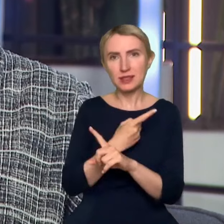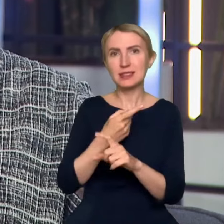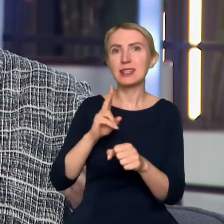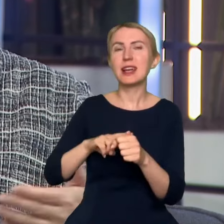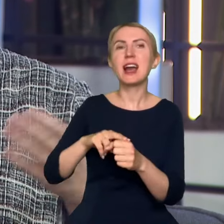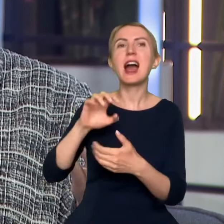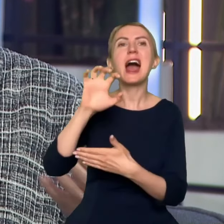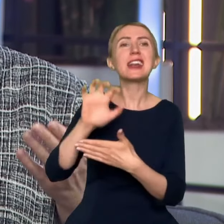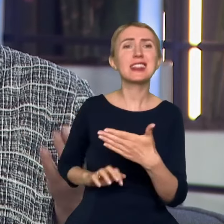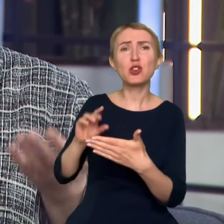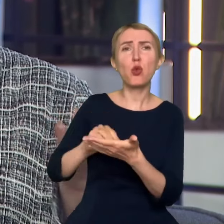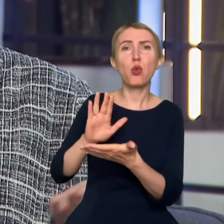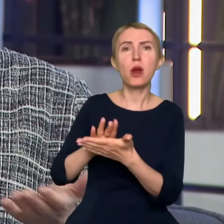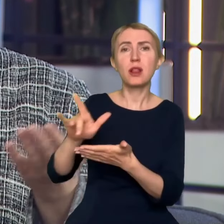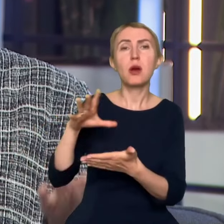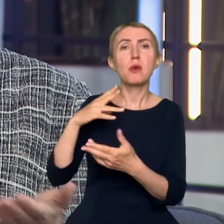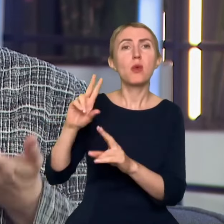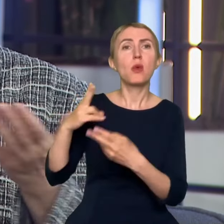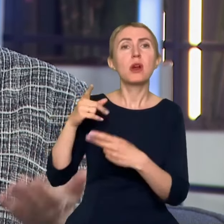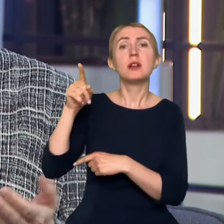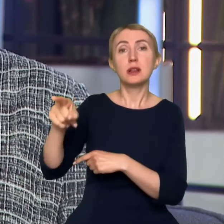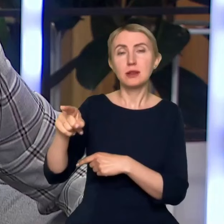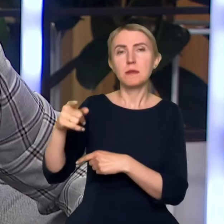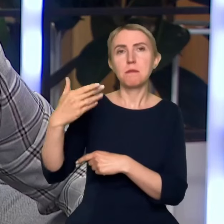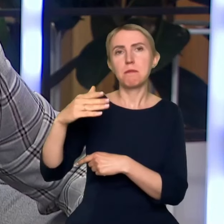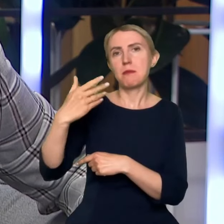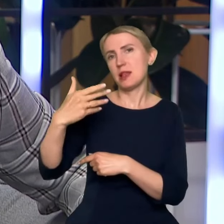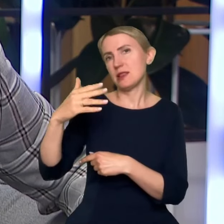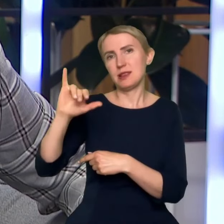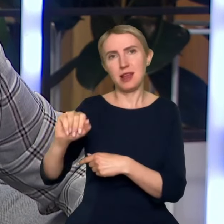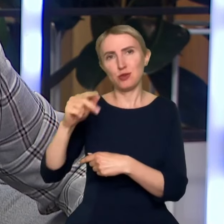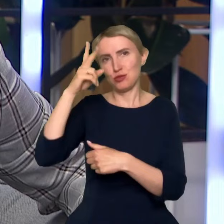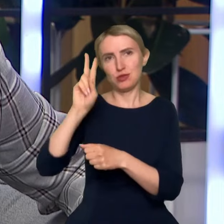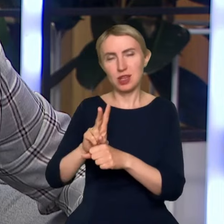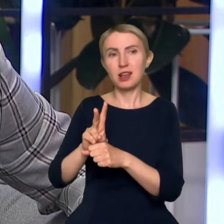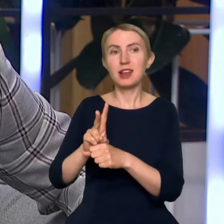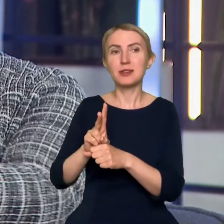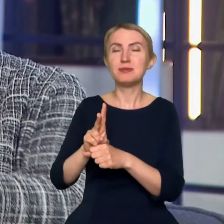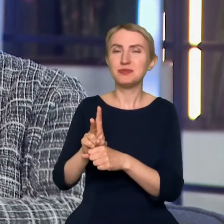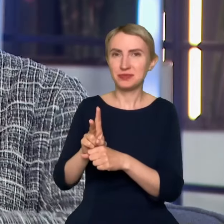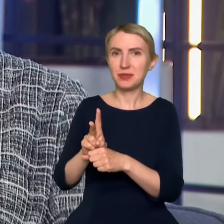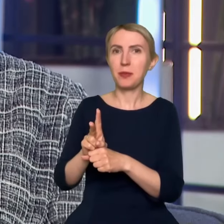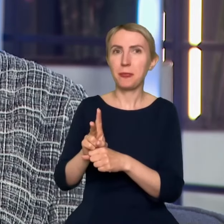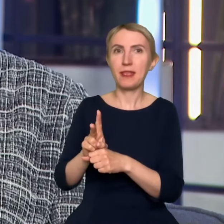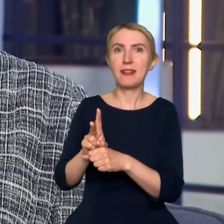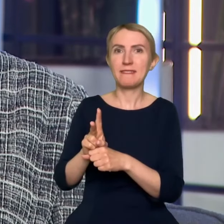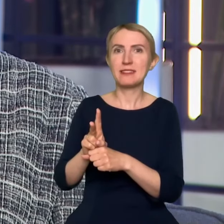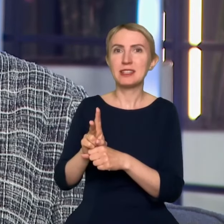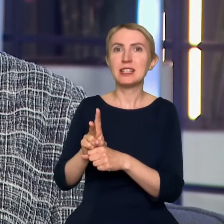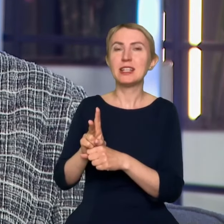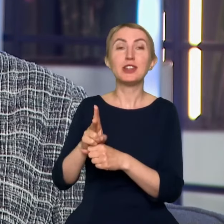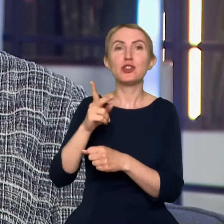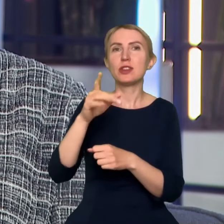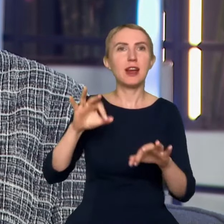który był przytoczony przez medium uznawane za szanowane. No i oczywiście odbiła się, tak, ze swoją